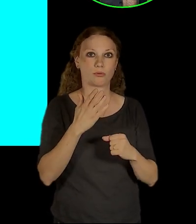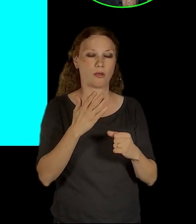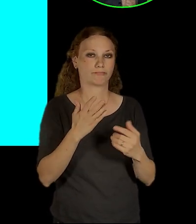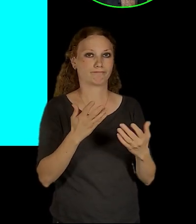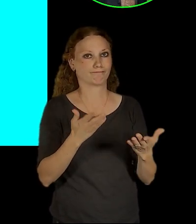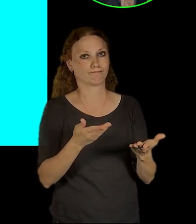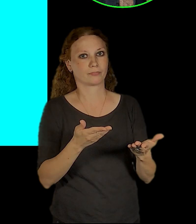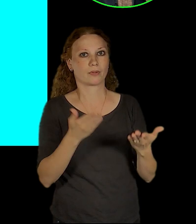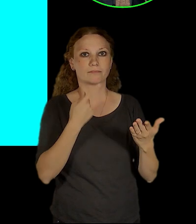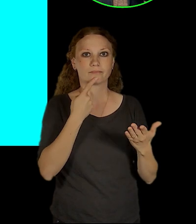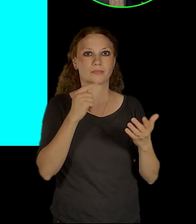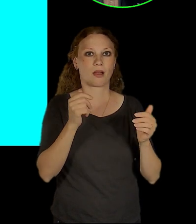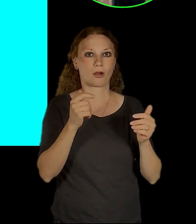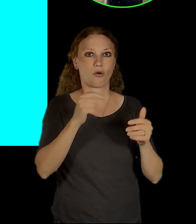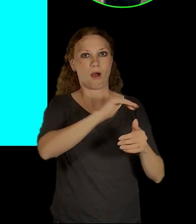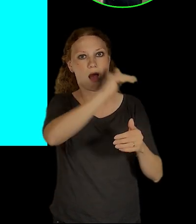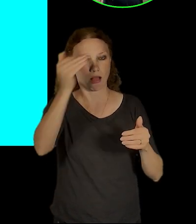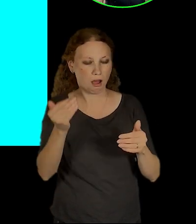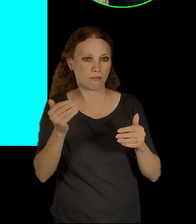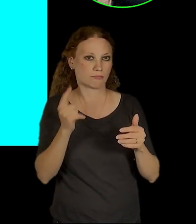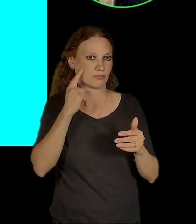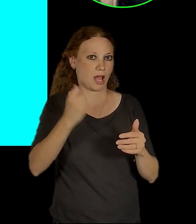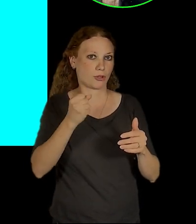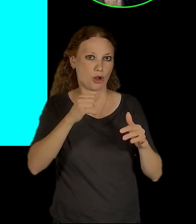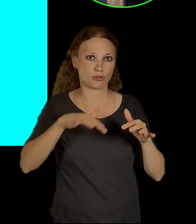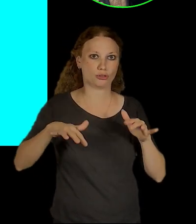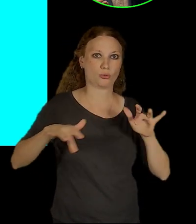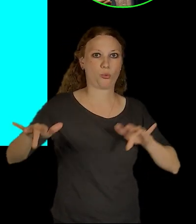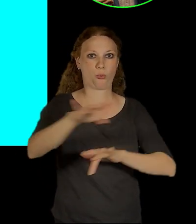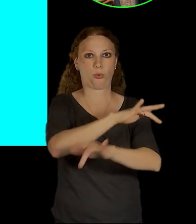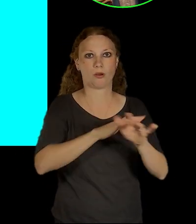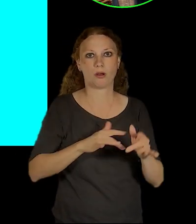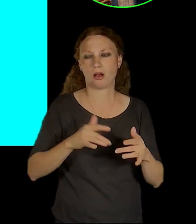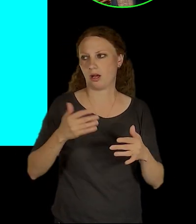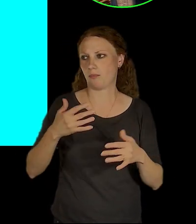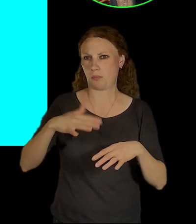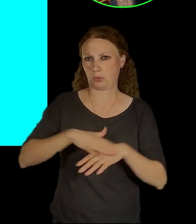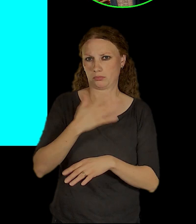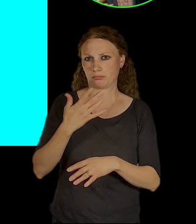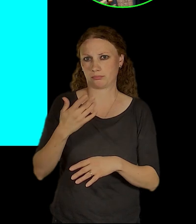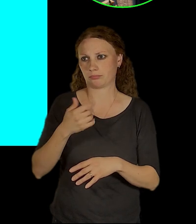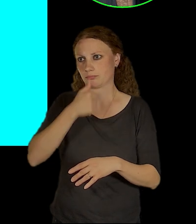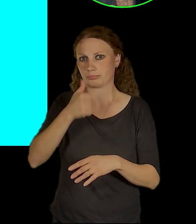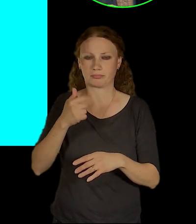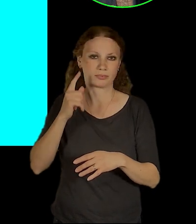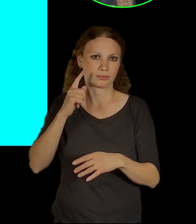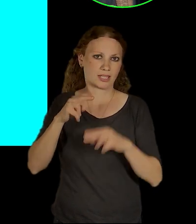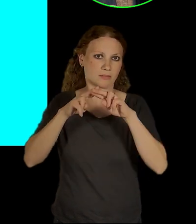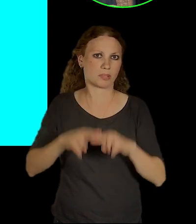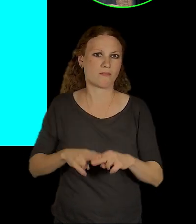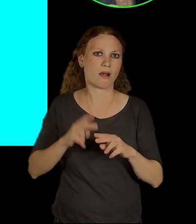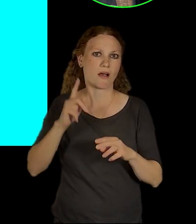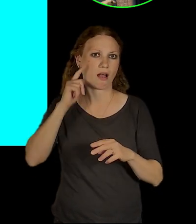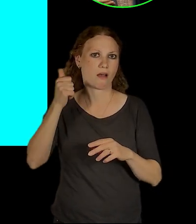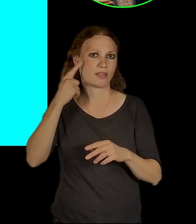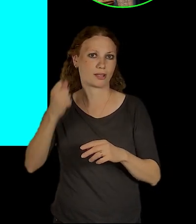halové nádraží. To myslím, že takový máme v Praze už jenom jedno. To je de facto hlavák. A